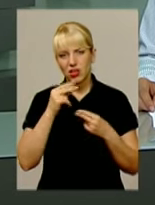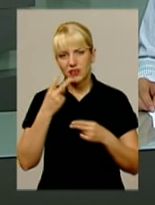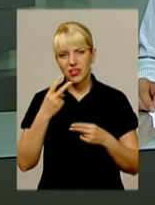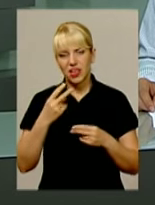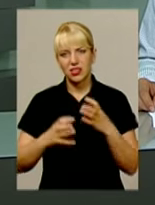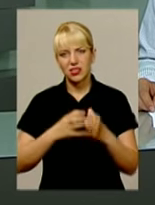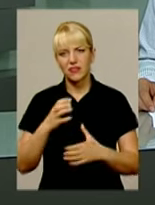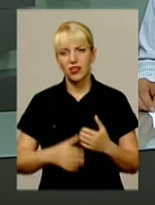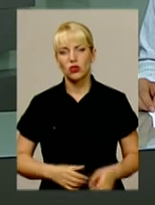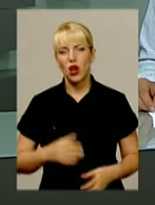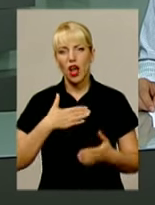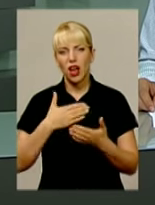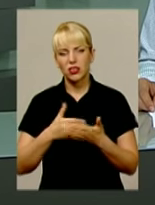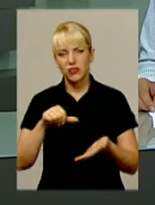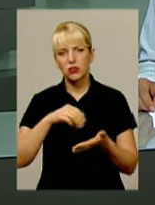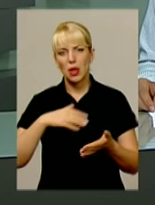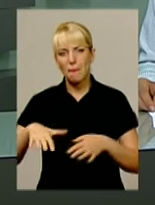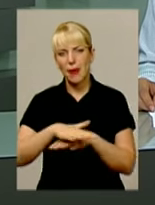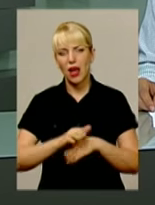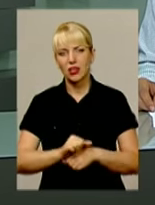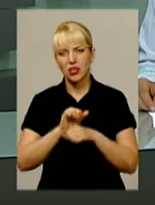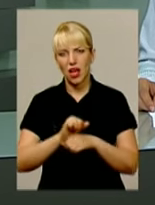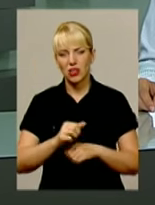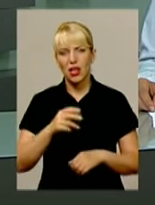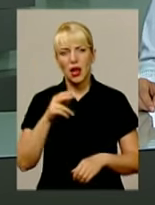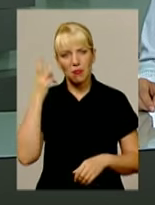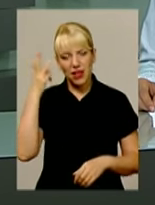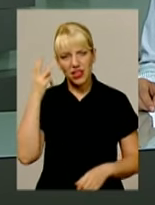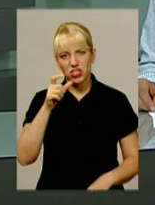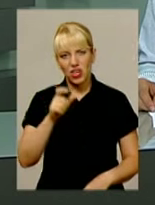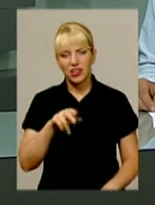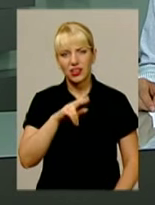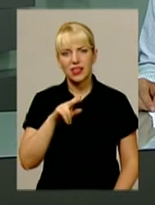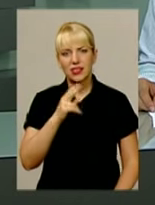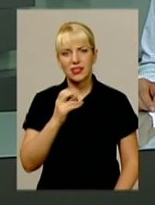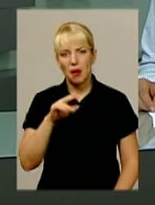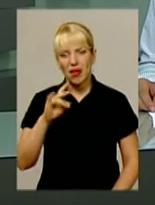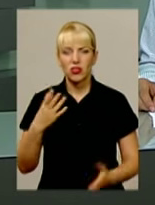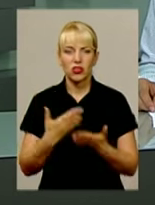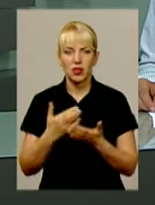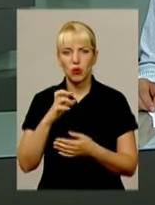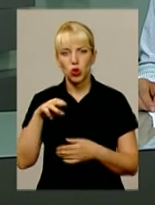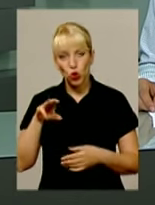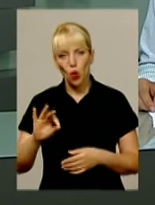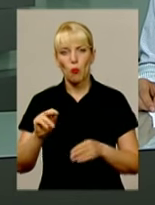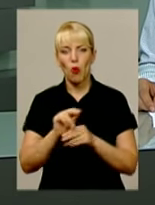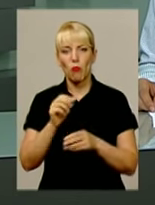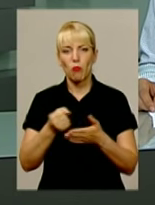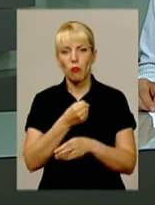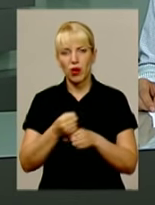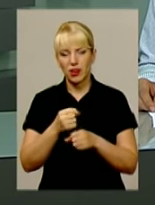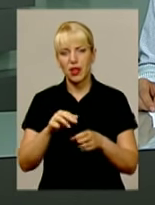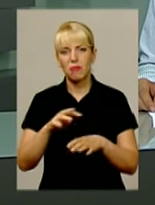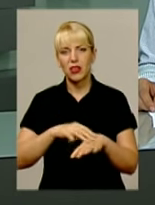Активіста Майдану і учасники Революції Гідності хмельничанина Дениса Цепенка нібито побили міліціонери. Що насправді сталося, журналістам